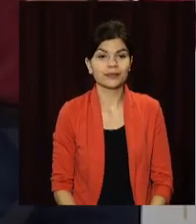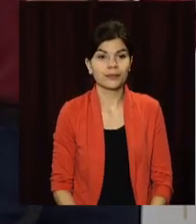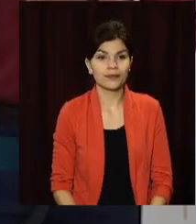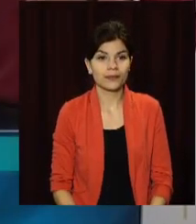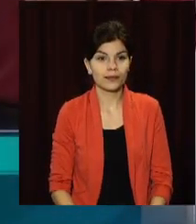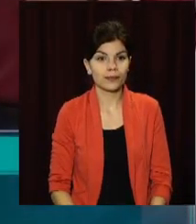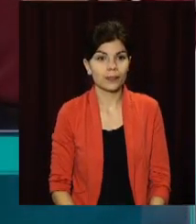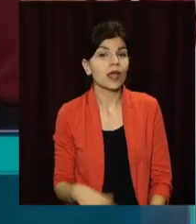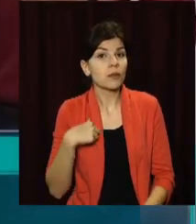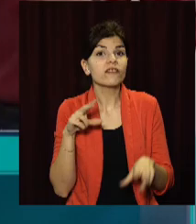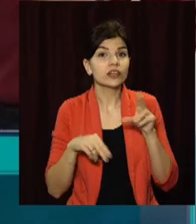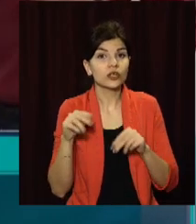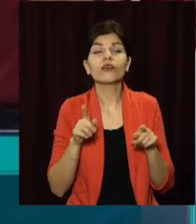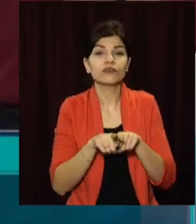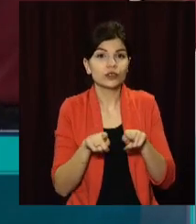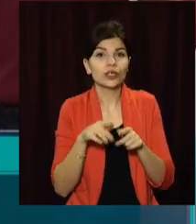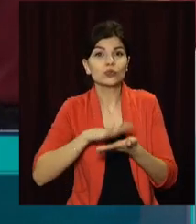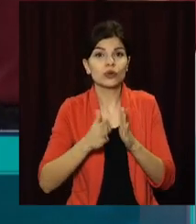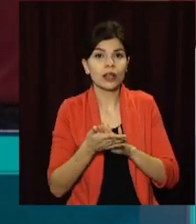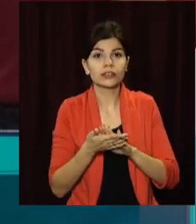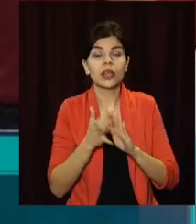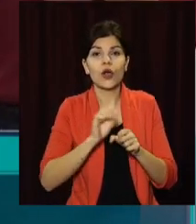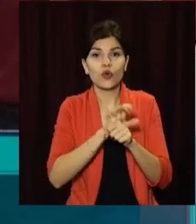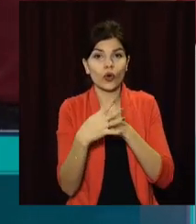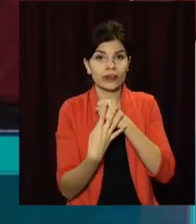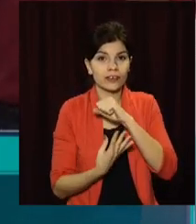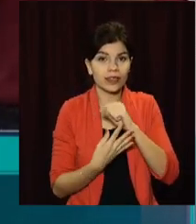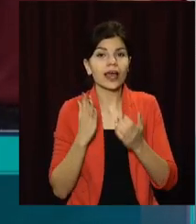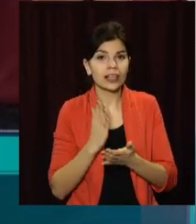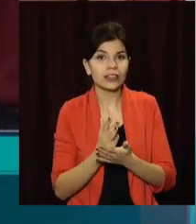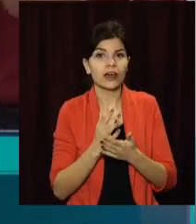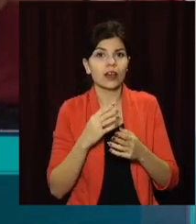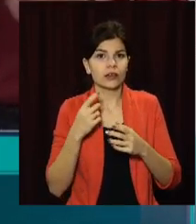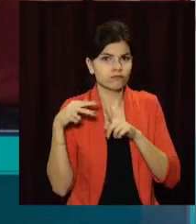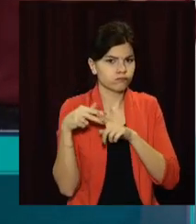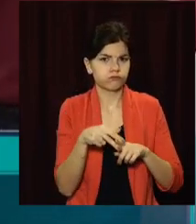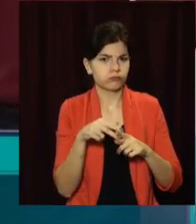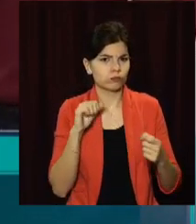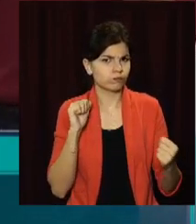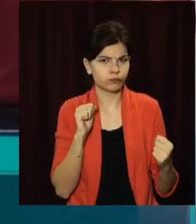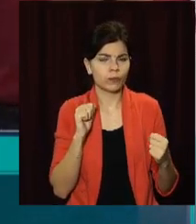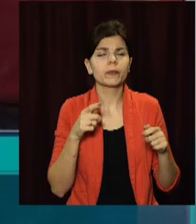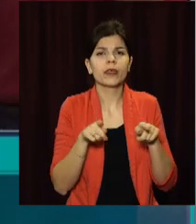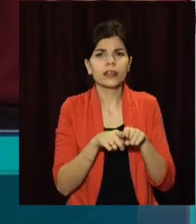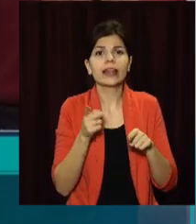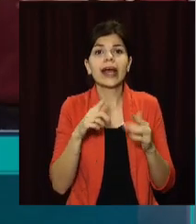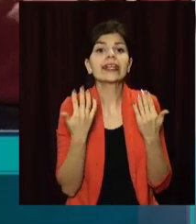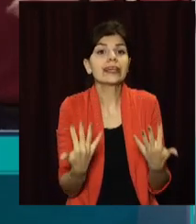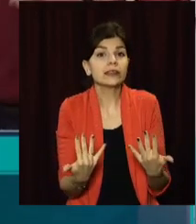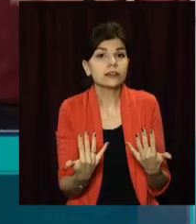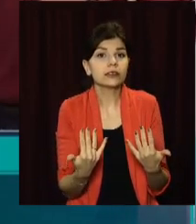Ми бажаємо все рівно ситуація з COVID-19 достатньо напружена. Та кількість